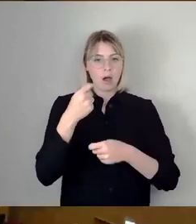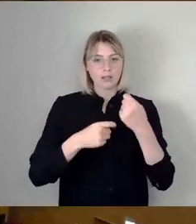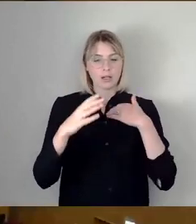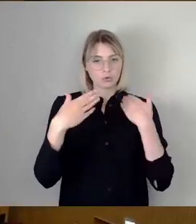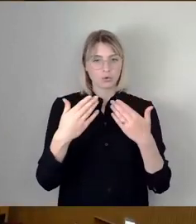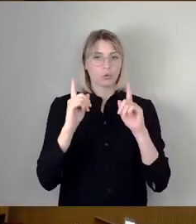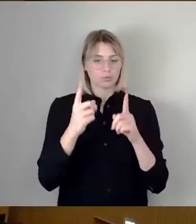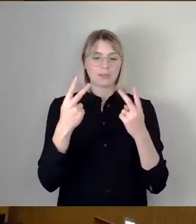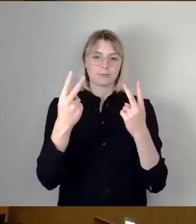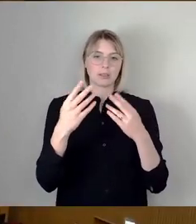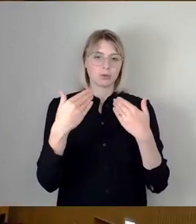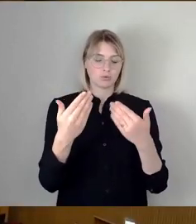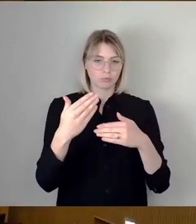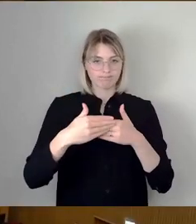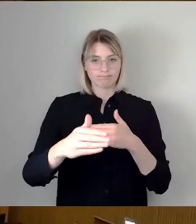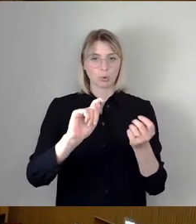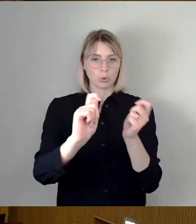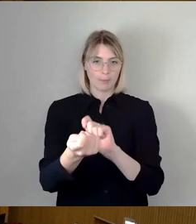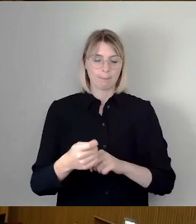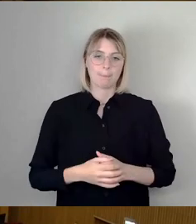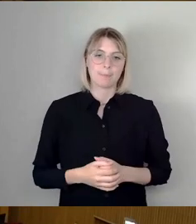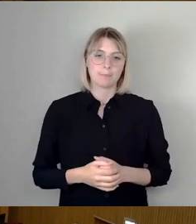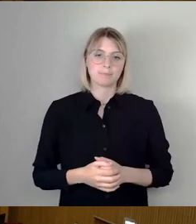Dann machen wir weiter mit Harjo Brons.